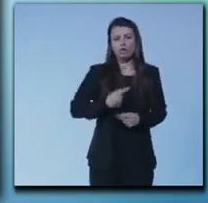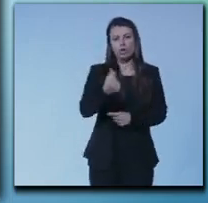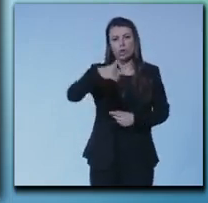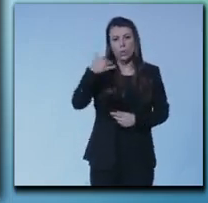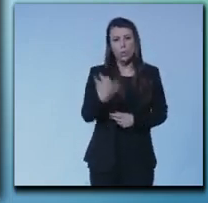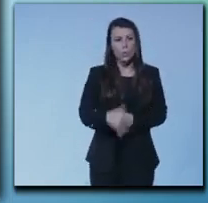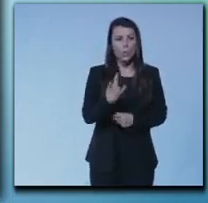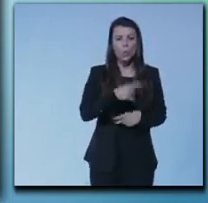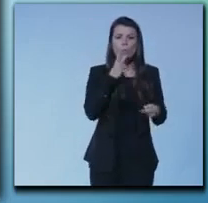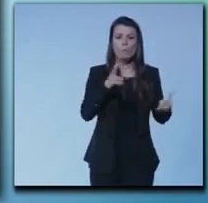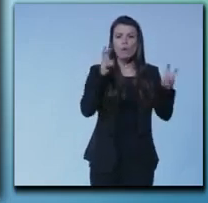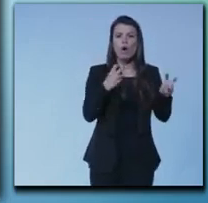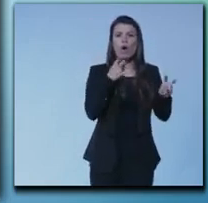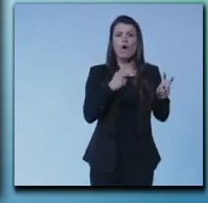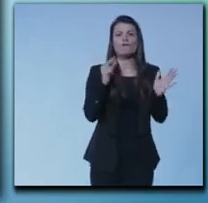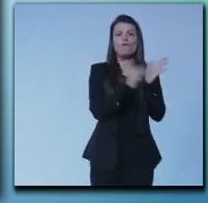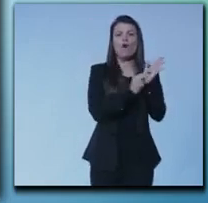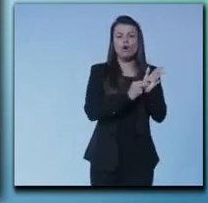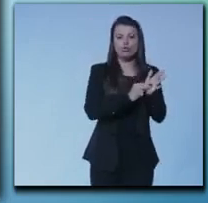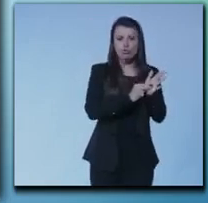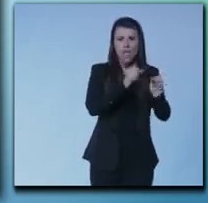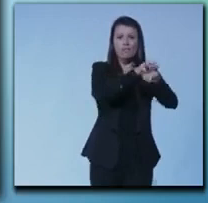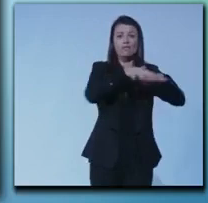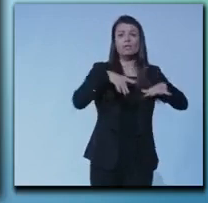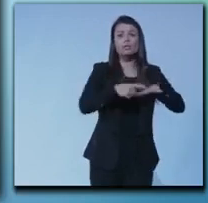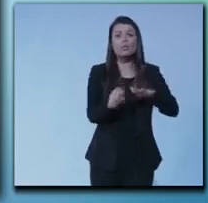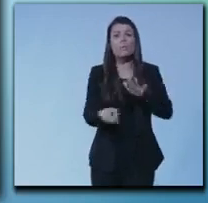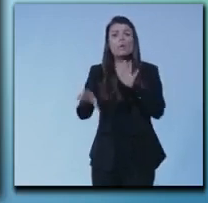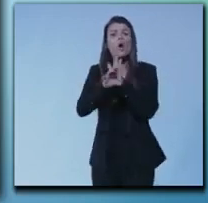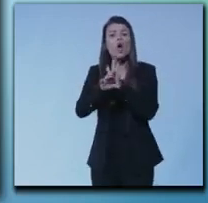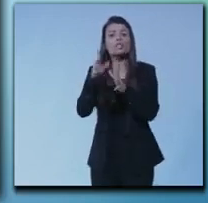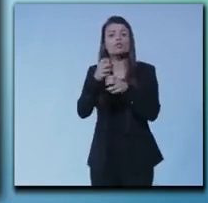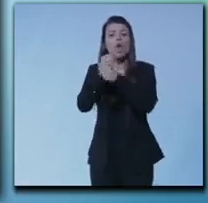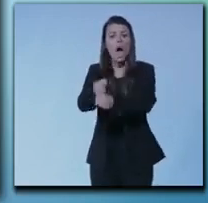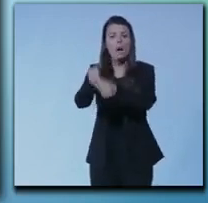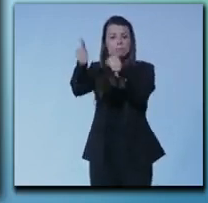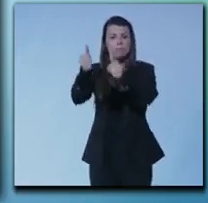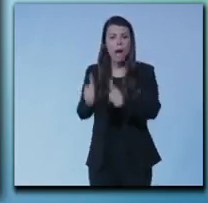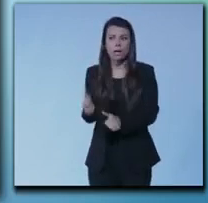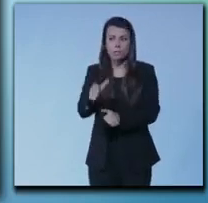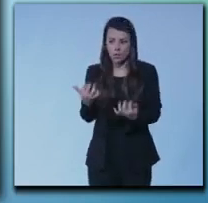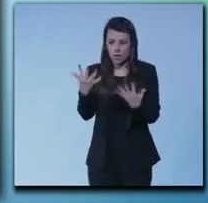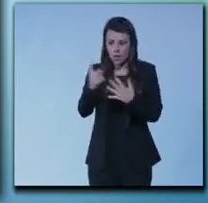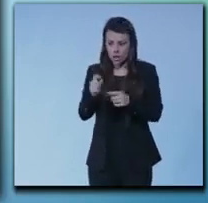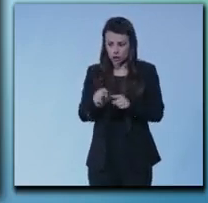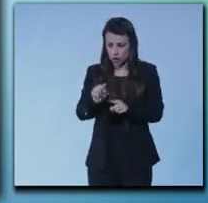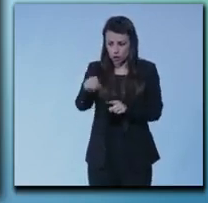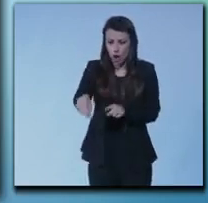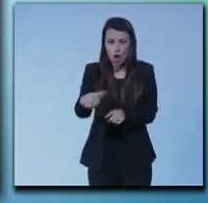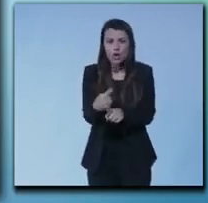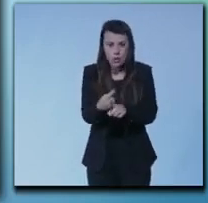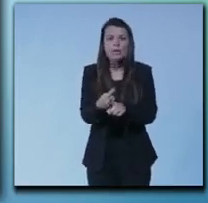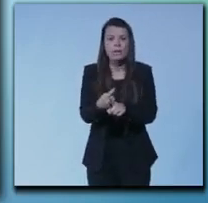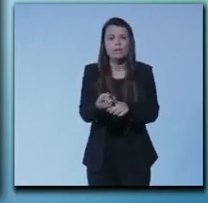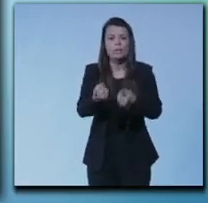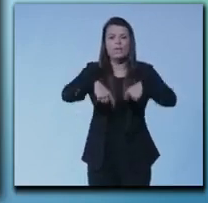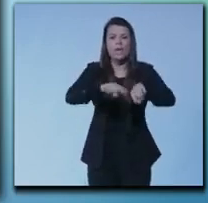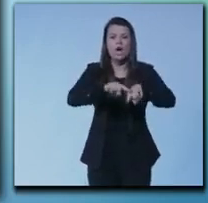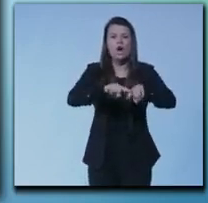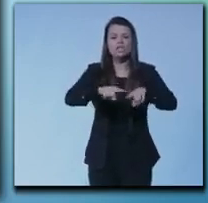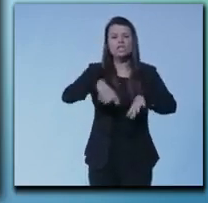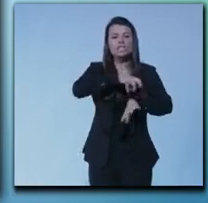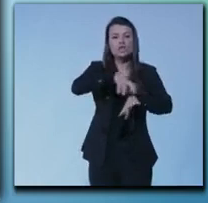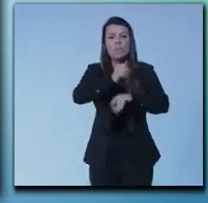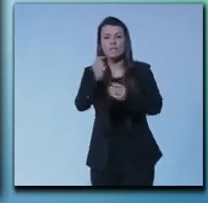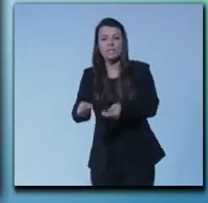infrastrutture sia sul tema codice degli appalti perché entro dieci giorni ne dobbiamo arrivare in consiglio dei